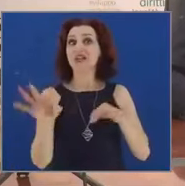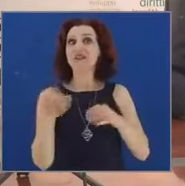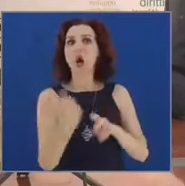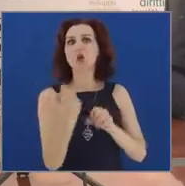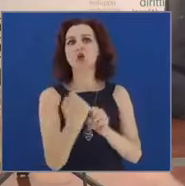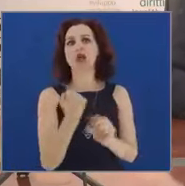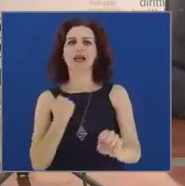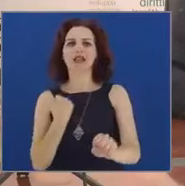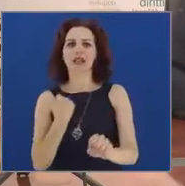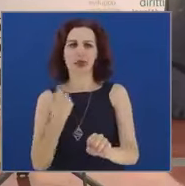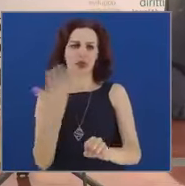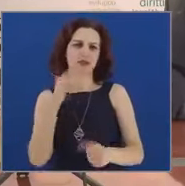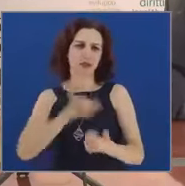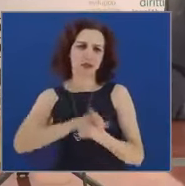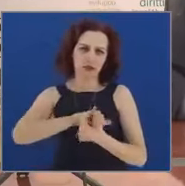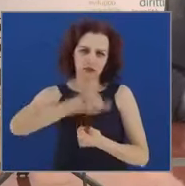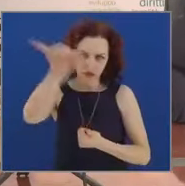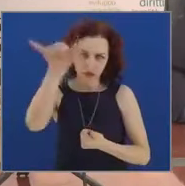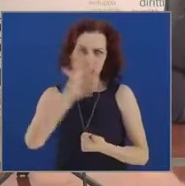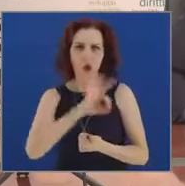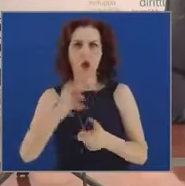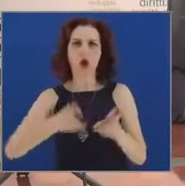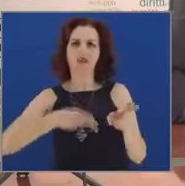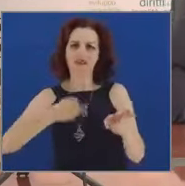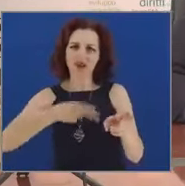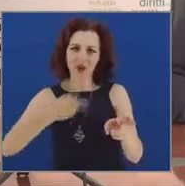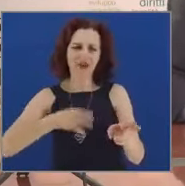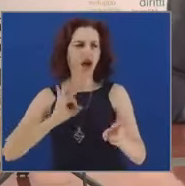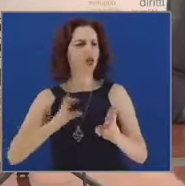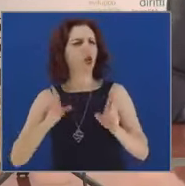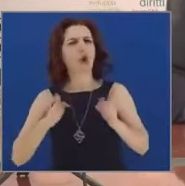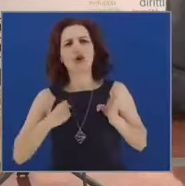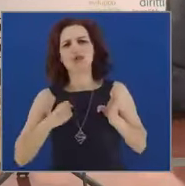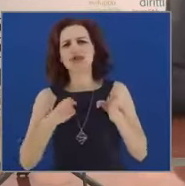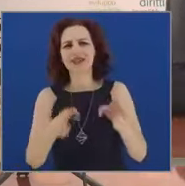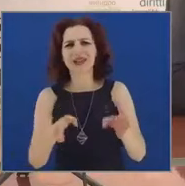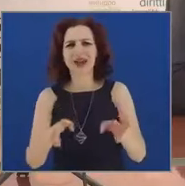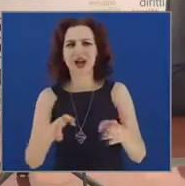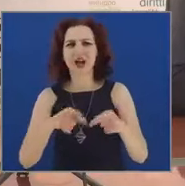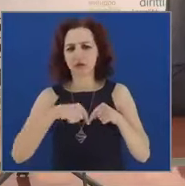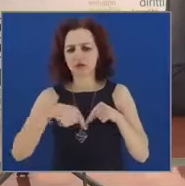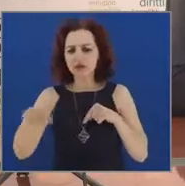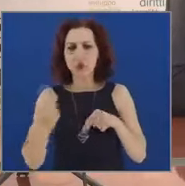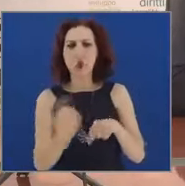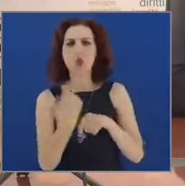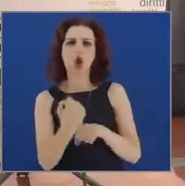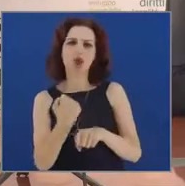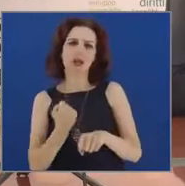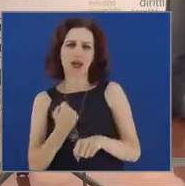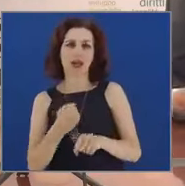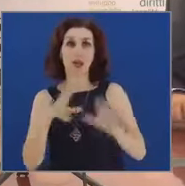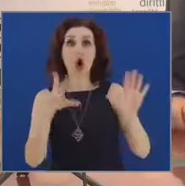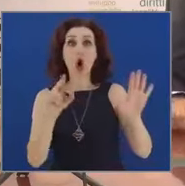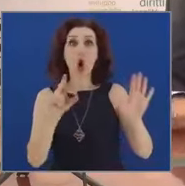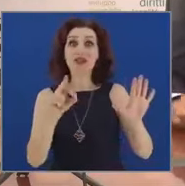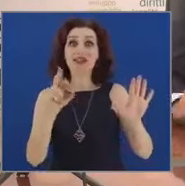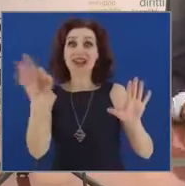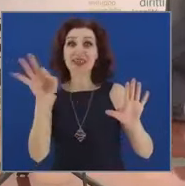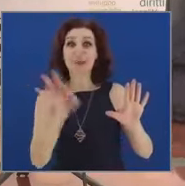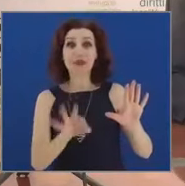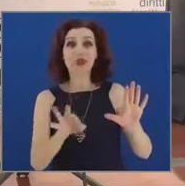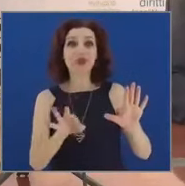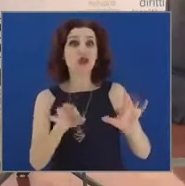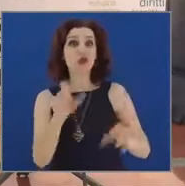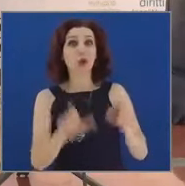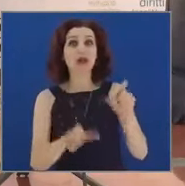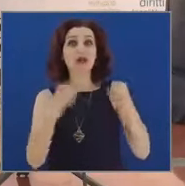mobilità aerea, che sia mobilità ferroviaria o stradale. L'80% dei laziali, al termine